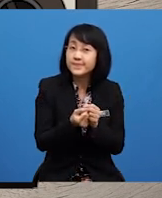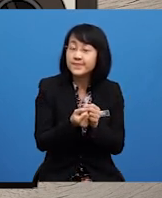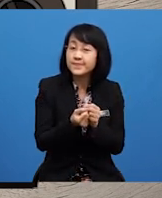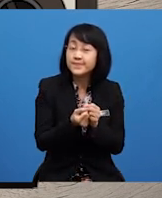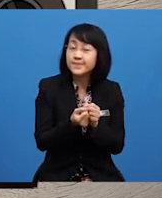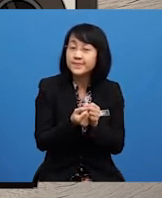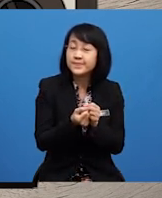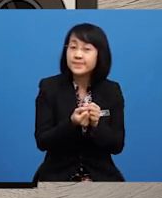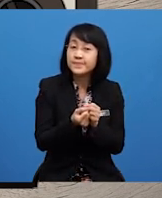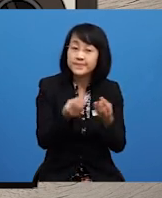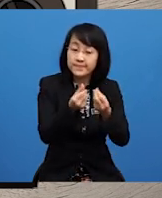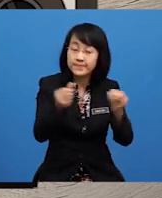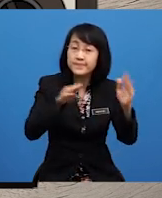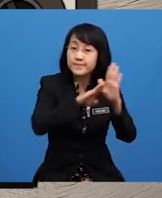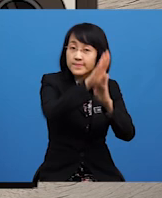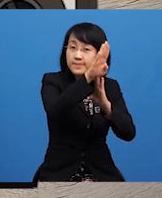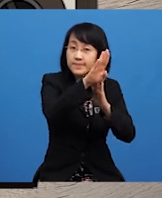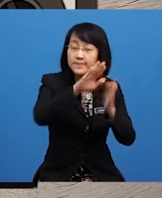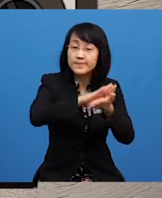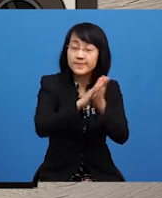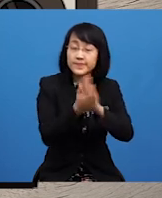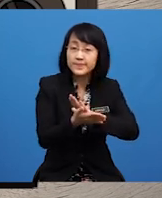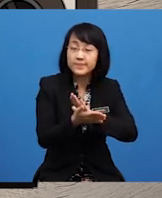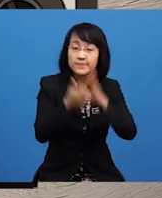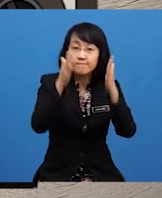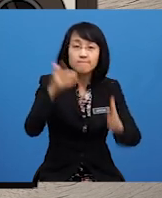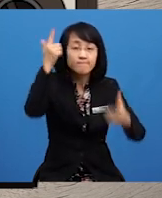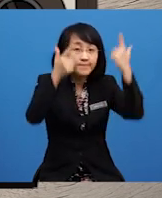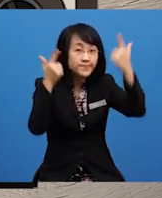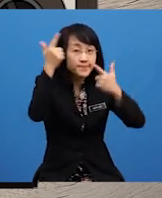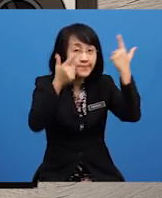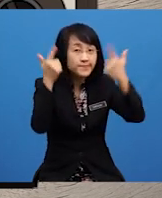Kalau wilayah tu Dibanggungkan nanti Dia akan menjadi Destinasi pelancong Untuk beriada